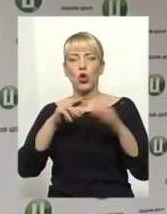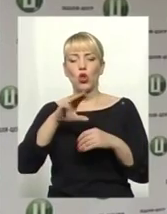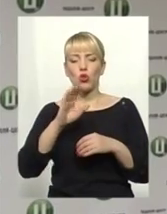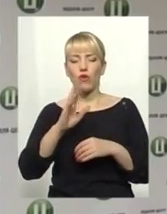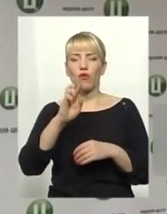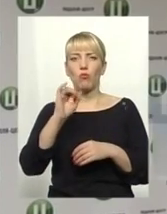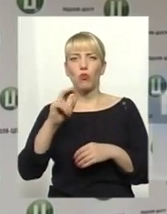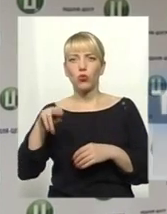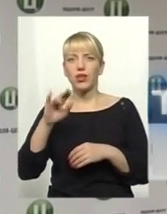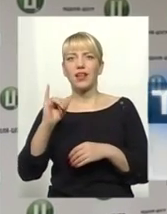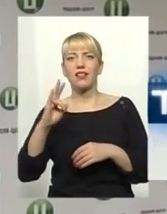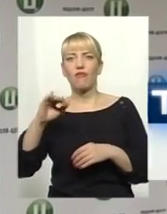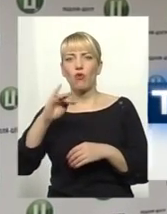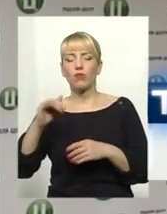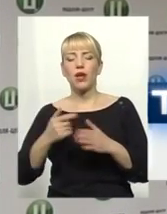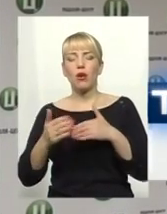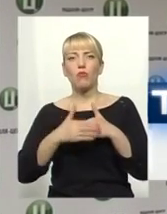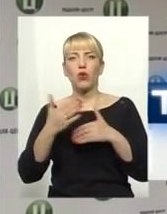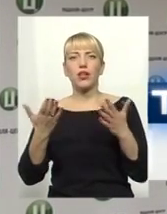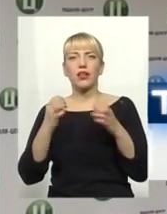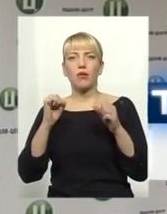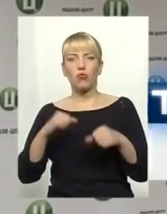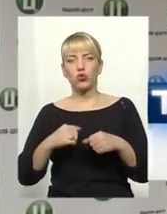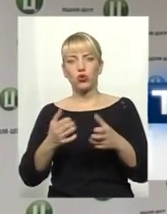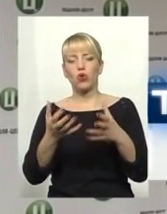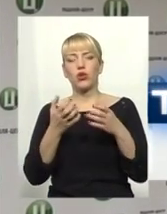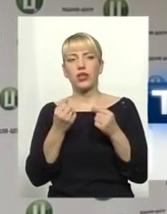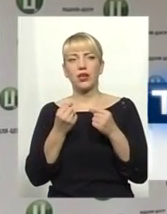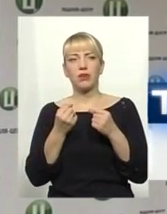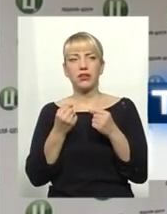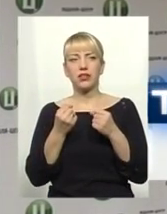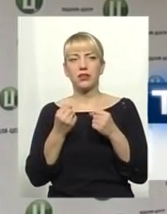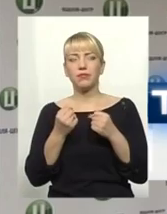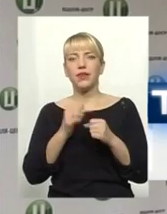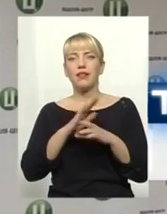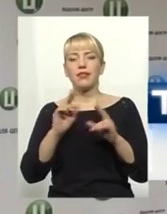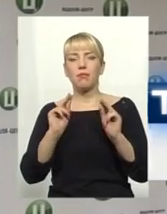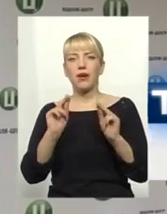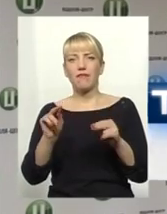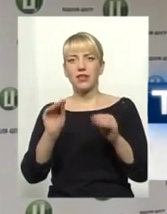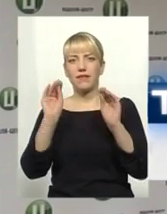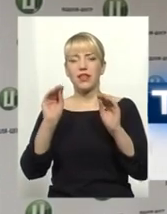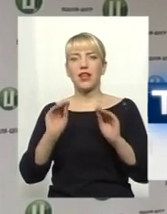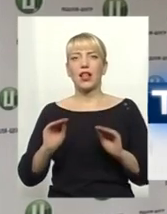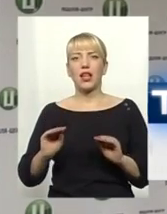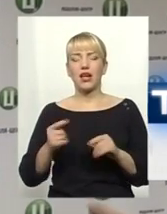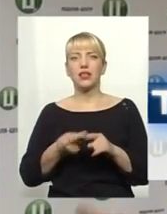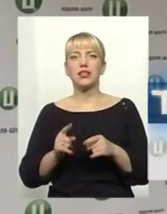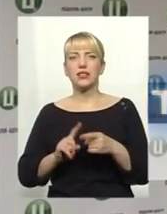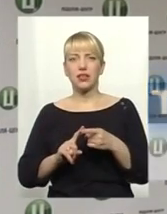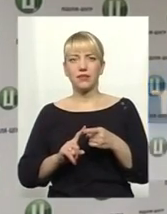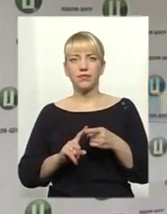покарання, напевно, що зараз можуть отримати неправдиві декларанти – це